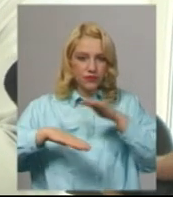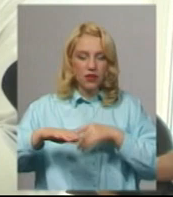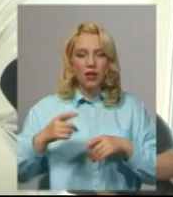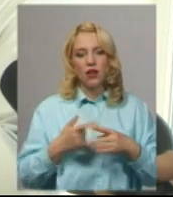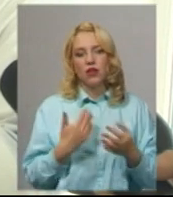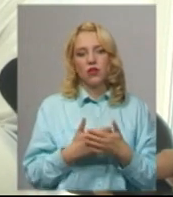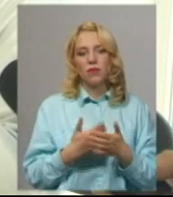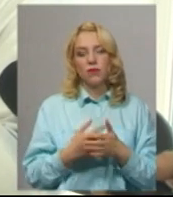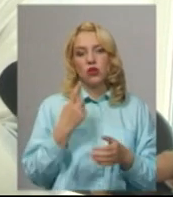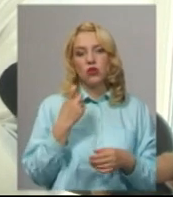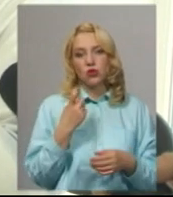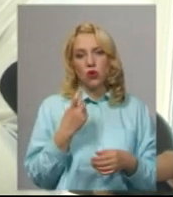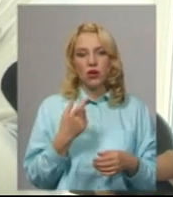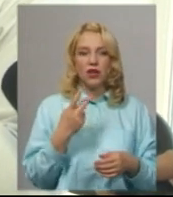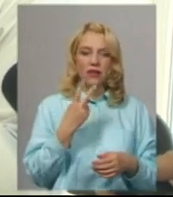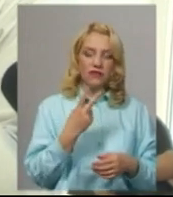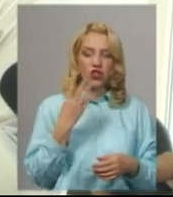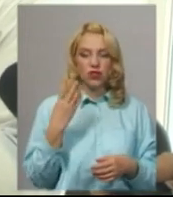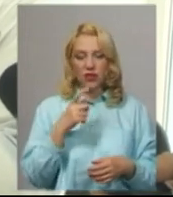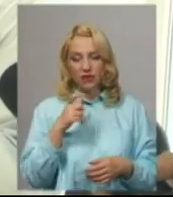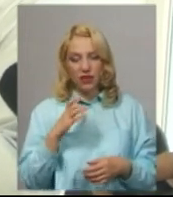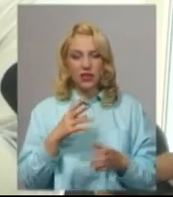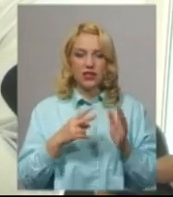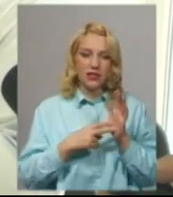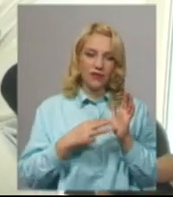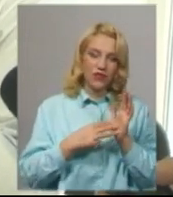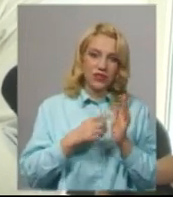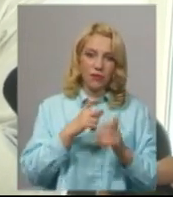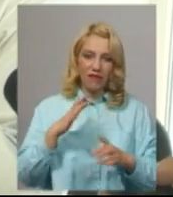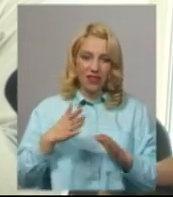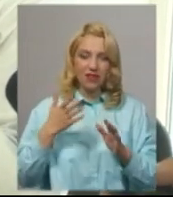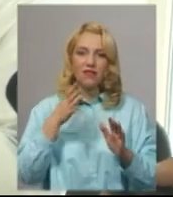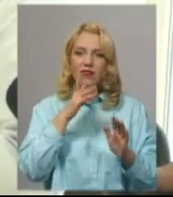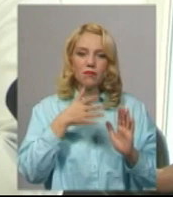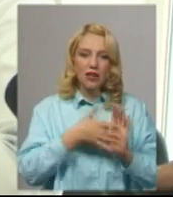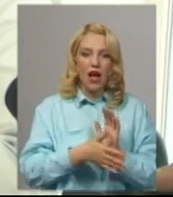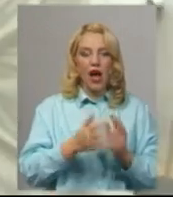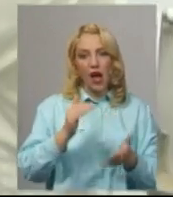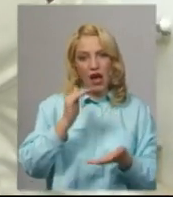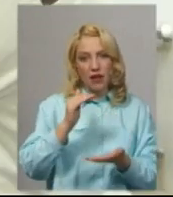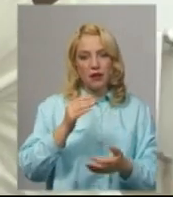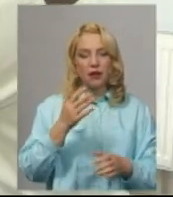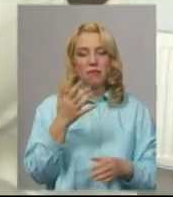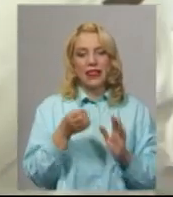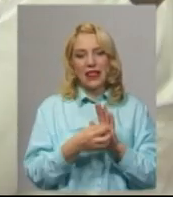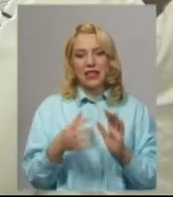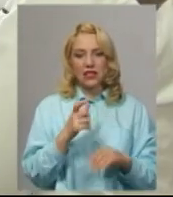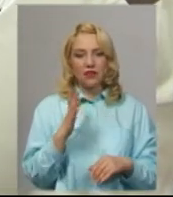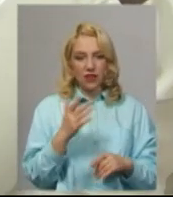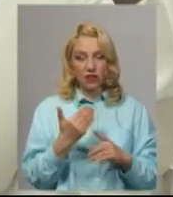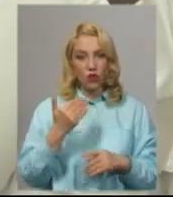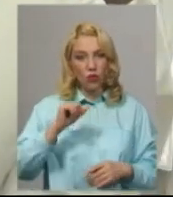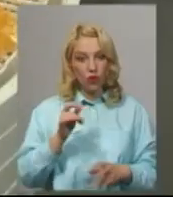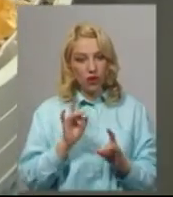хвилини, 200 займає 7-8 хвилин, 550 – 15 хвилин. Її колега Людмила